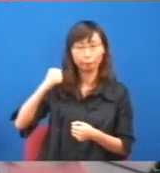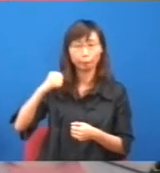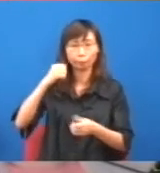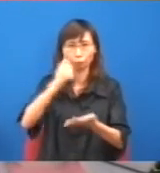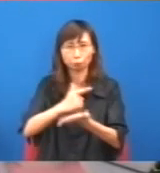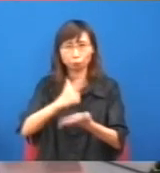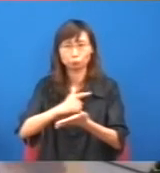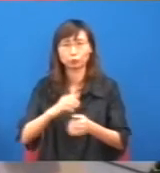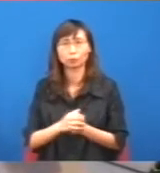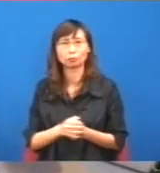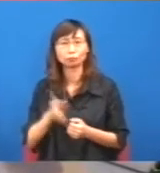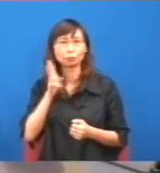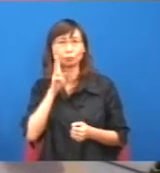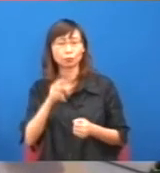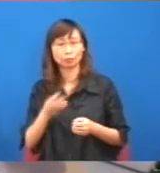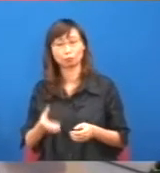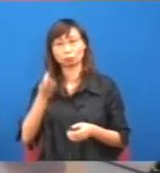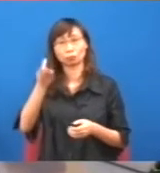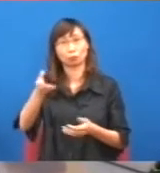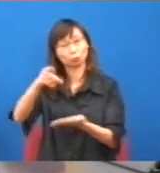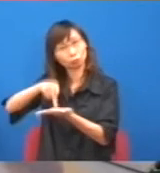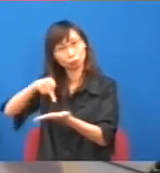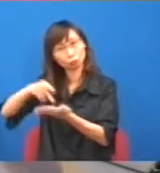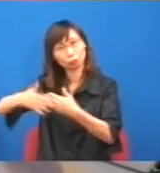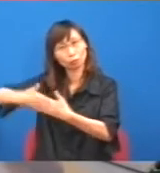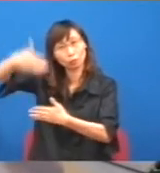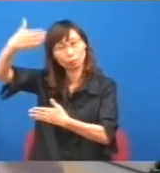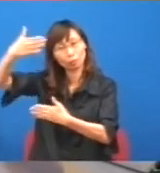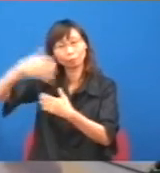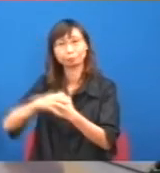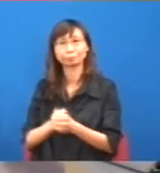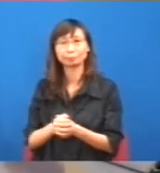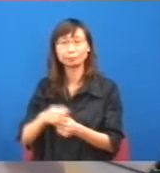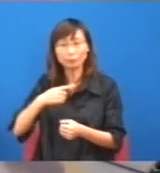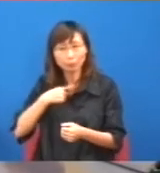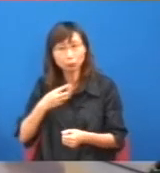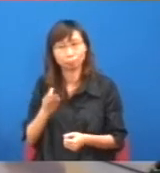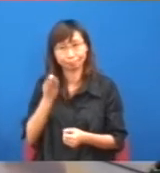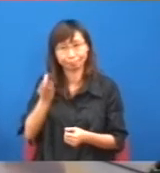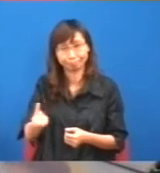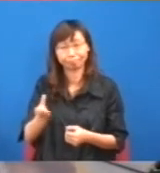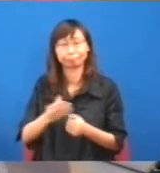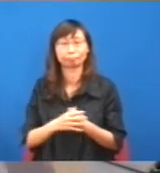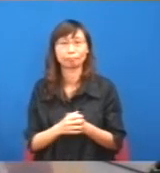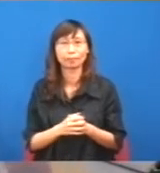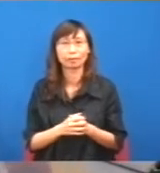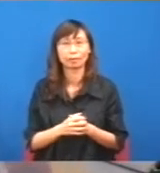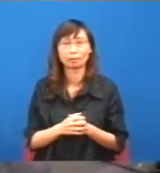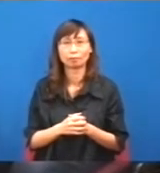你除了公樓,或者給租必定要付出的,或者那些